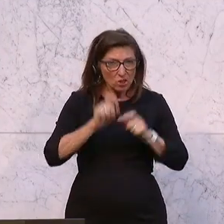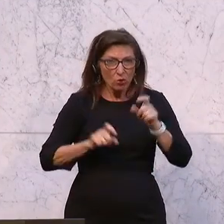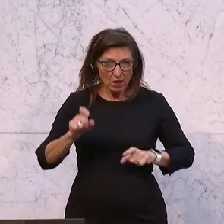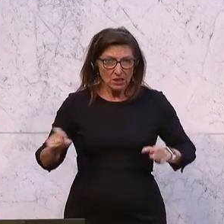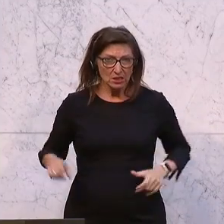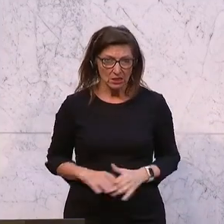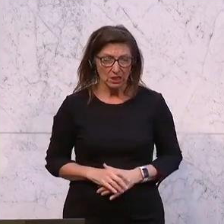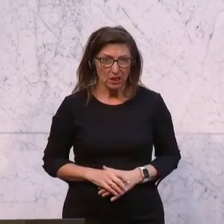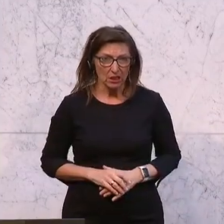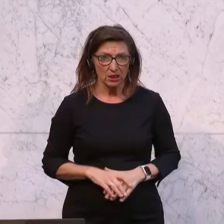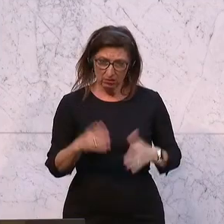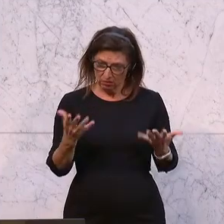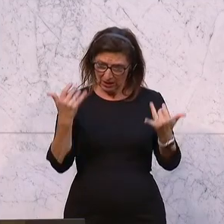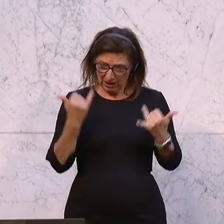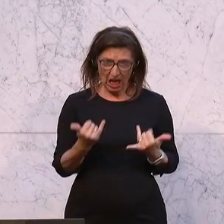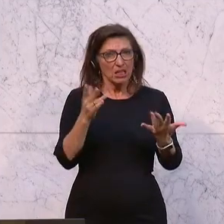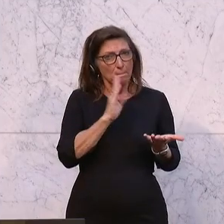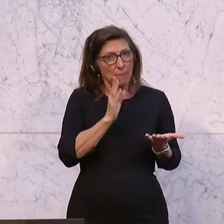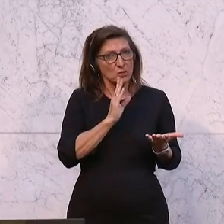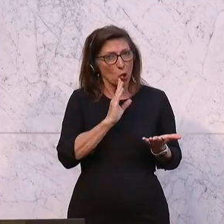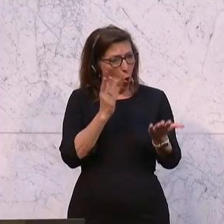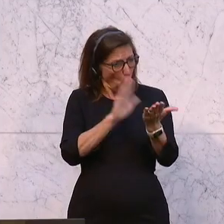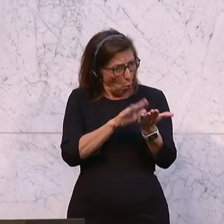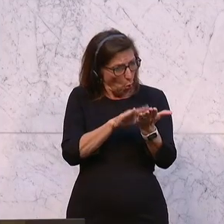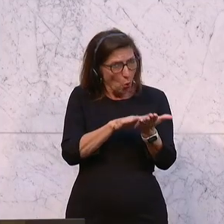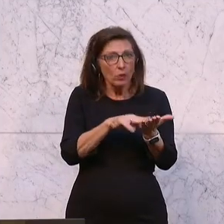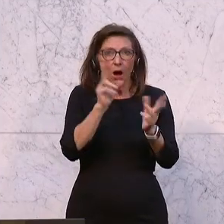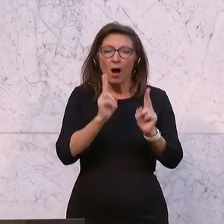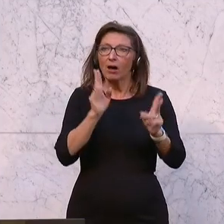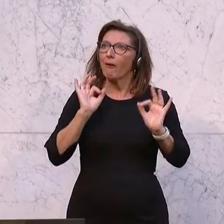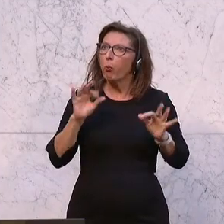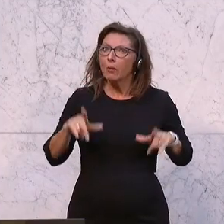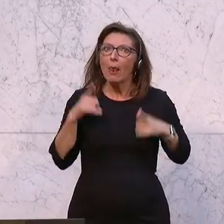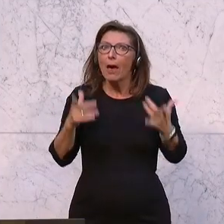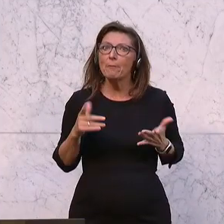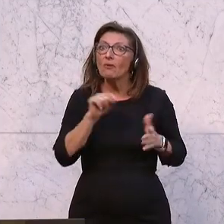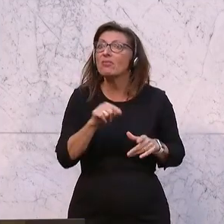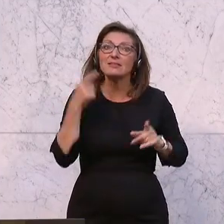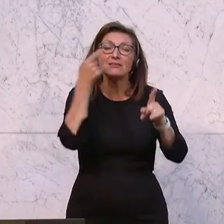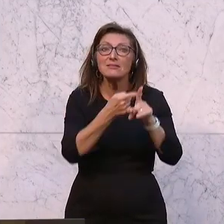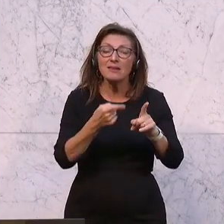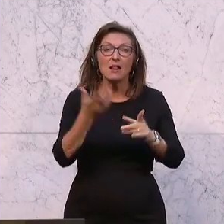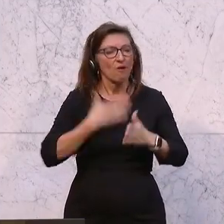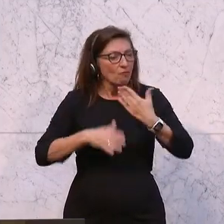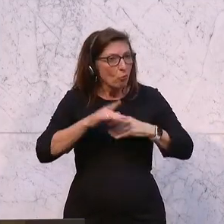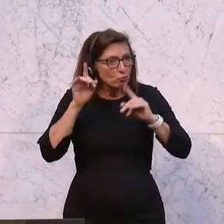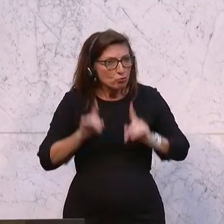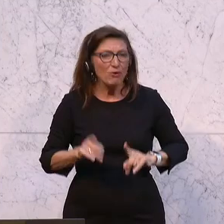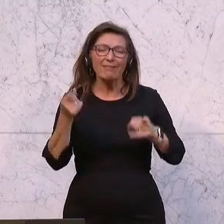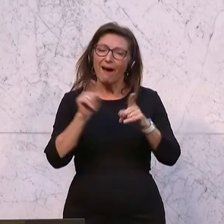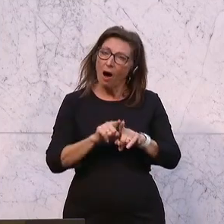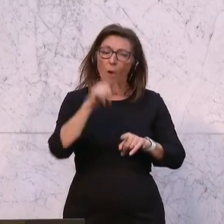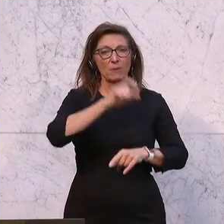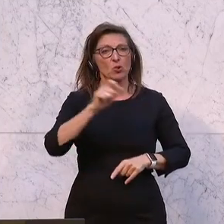Pensionisten mit dem, was sie an Pension bekommen, auch das Leben gestalten. Und darum geht es uns, dass dieser Wohlstand auch bei der älteren